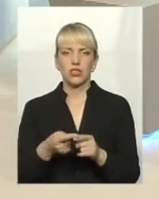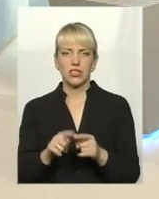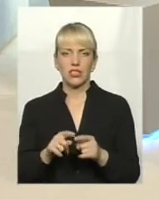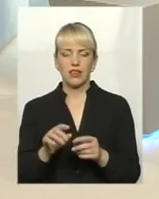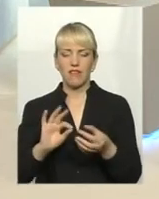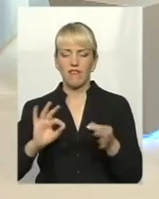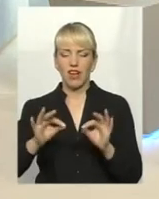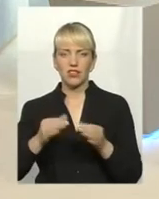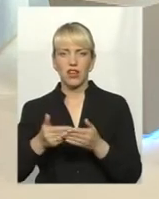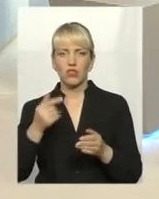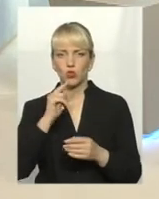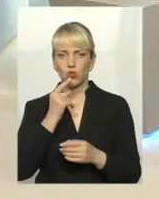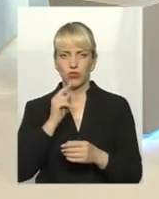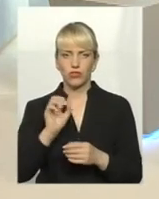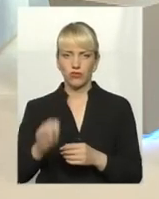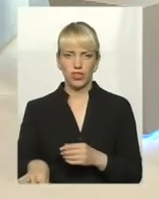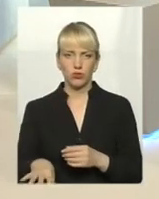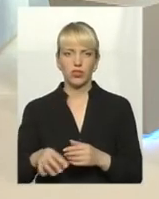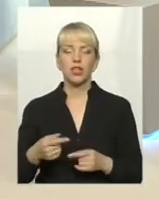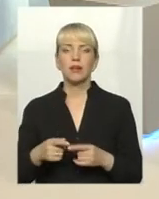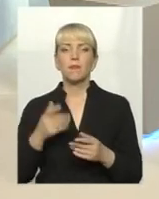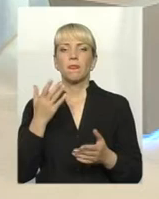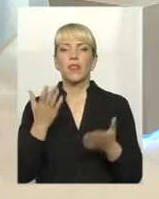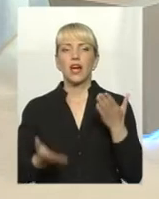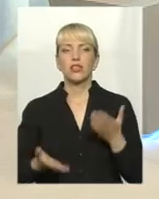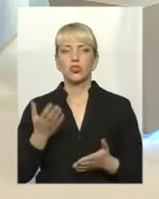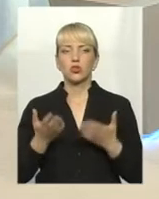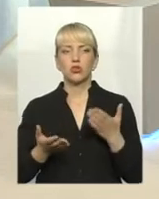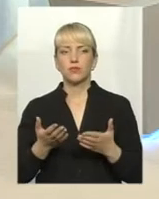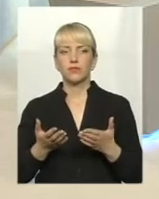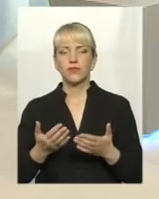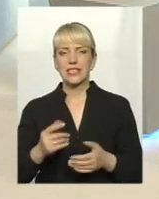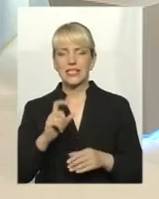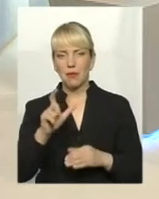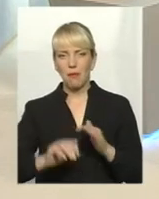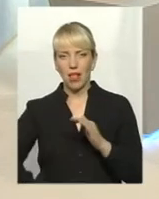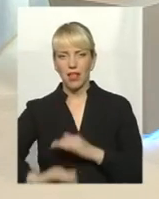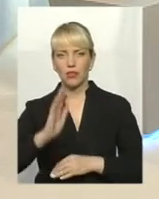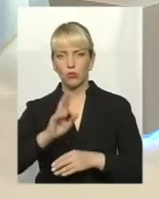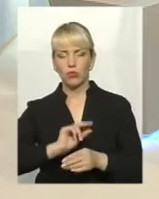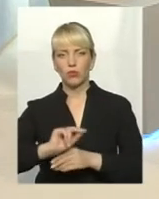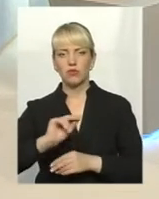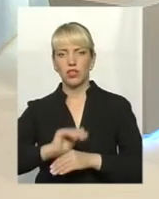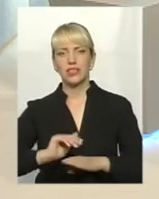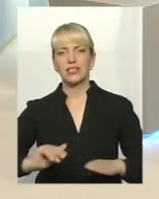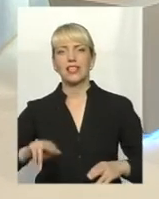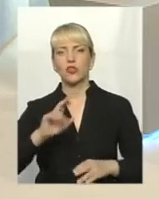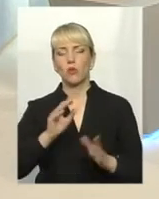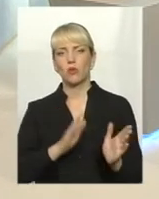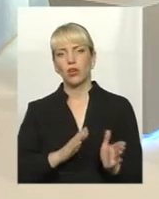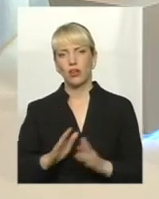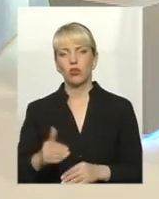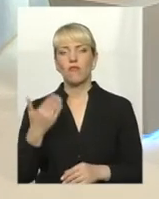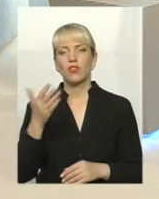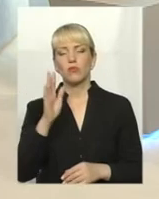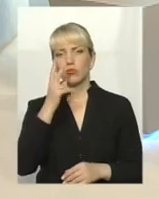фантік від конфети викинути. Я думаю, що якщо з маленького ми будемо привчати дітей до порядку, і вони